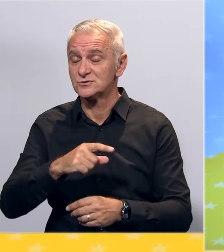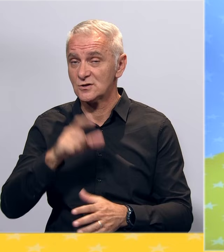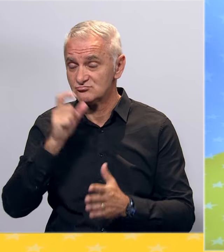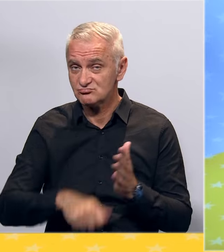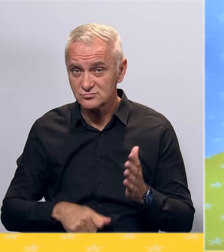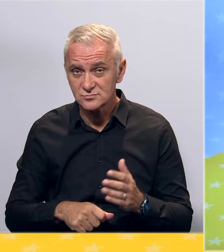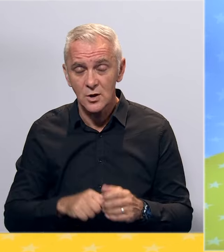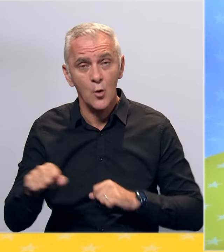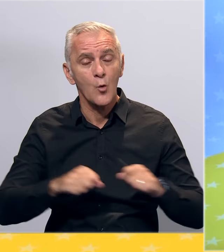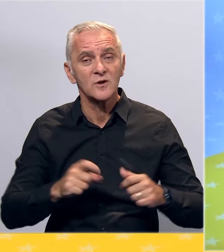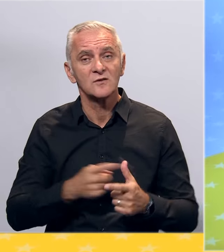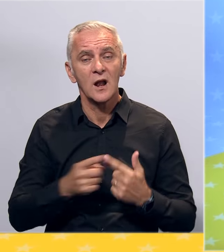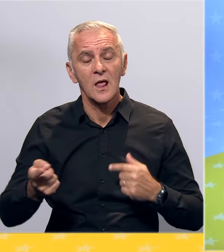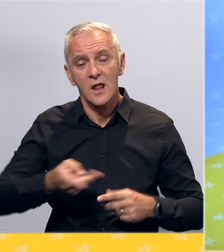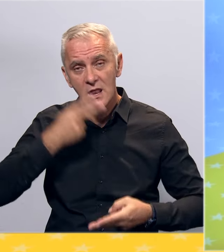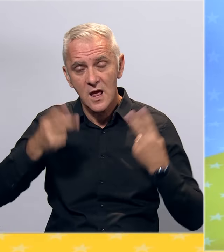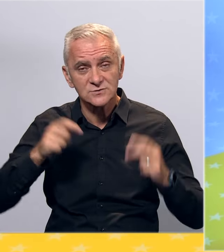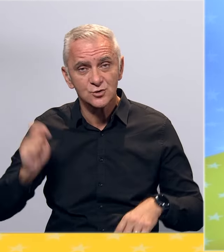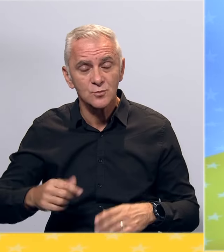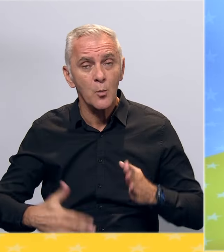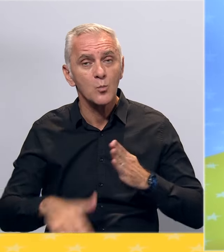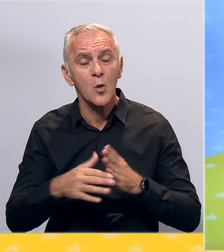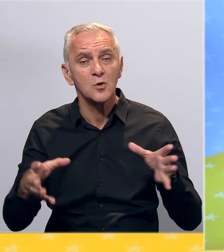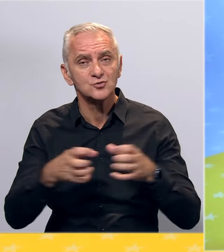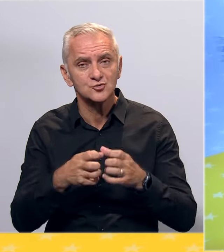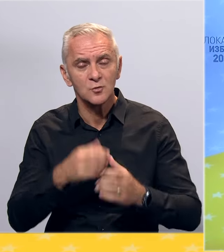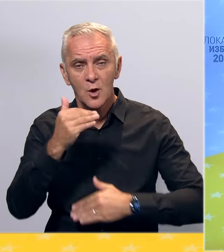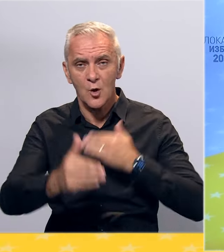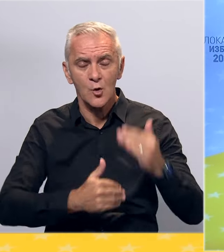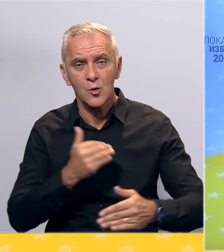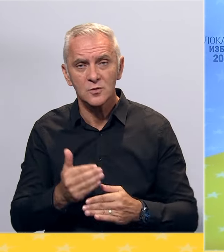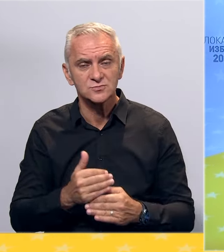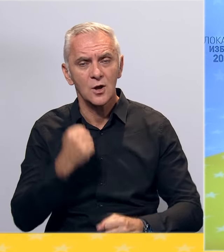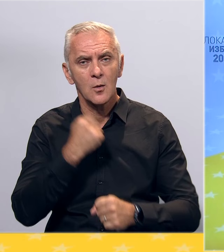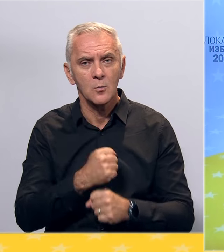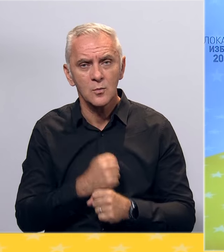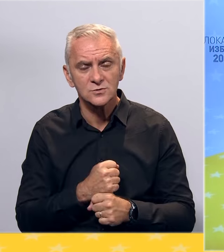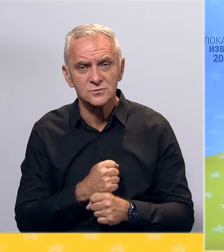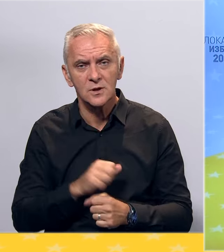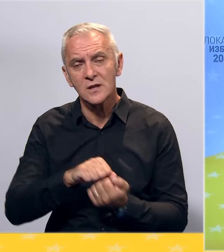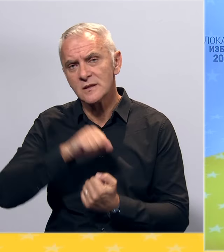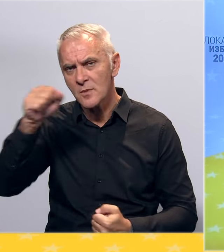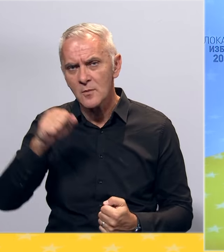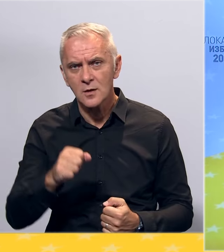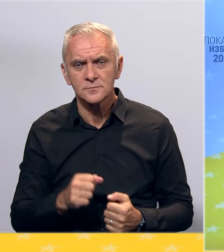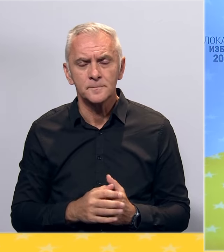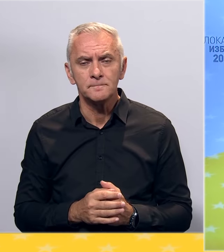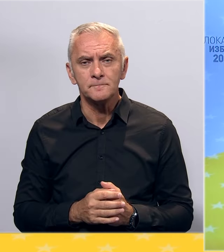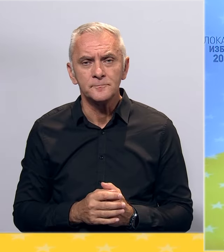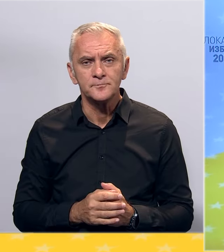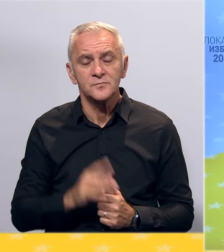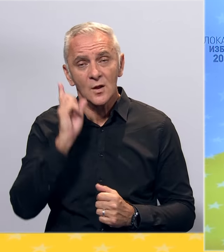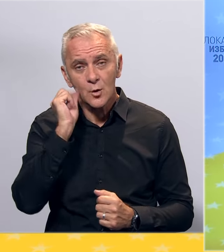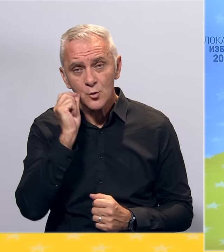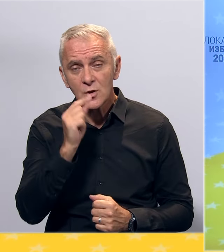upravni ili nadzorni odbor, pomoć nekomu druženje, unapređenje na postu sa nekom diplomom sa prestižnog univerziteta. Ljudi koji će